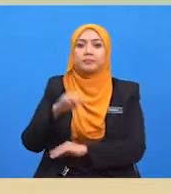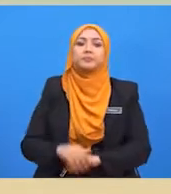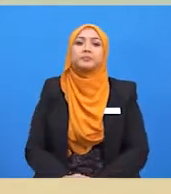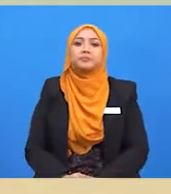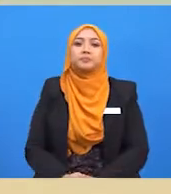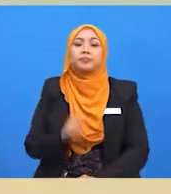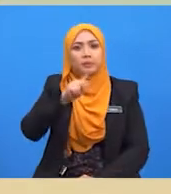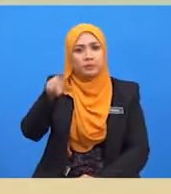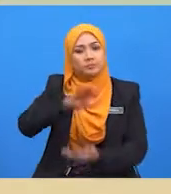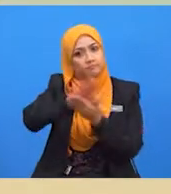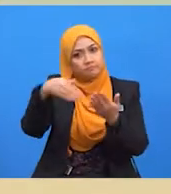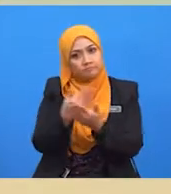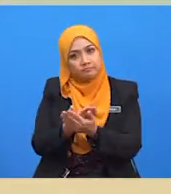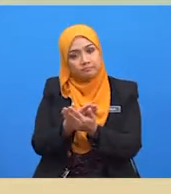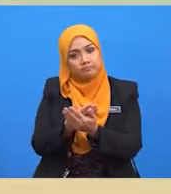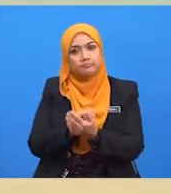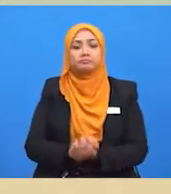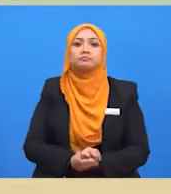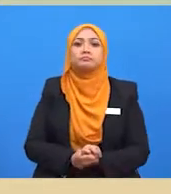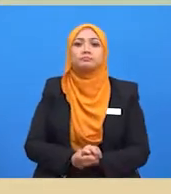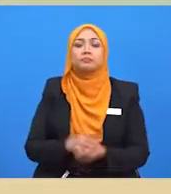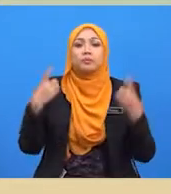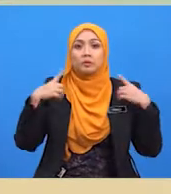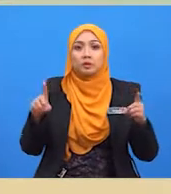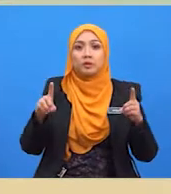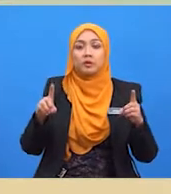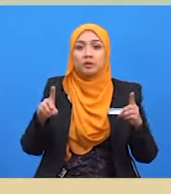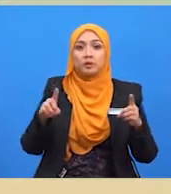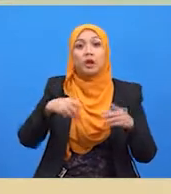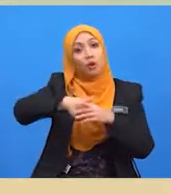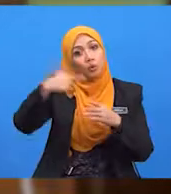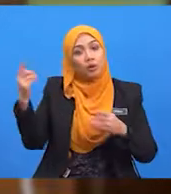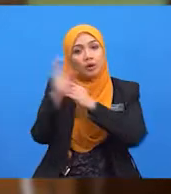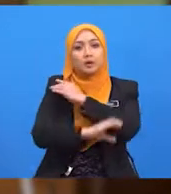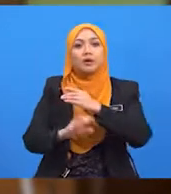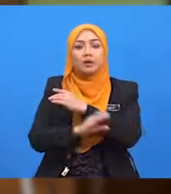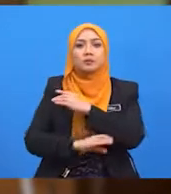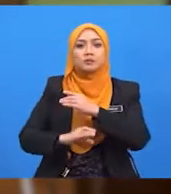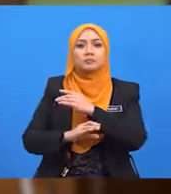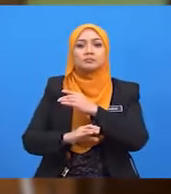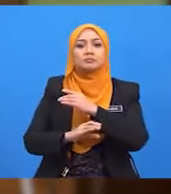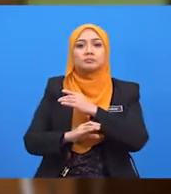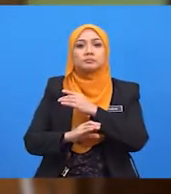antarabangsa menjejaskan output kereta tempatan. Sekarang, cuba